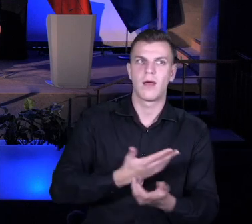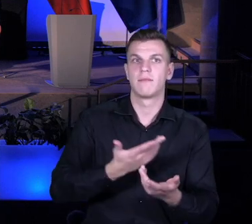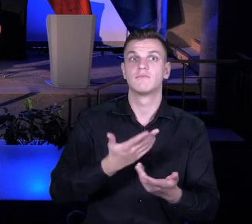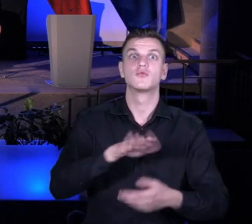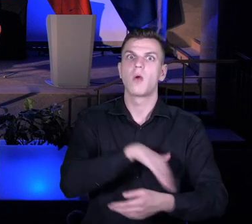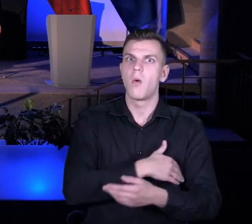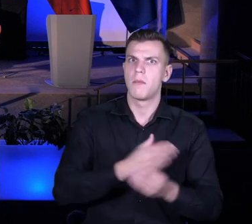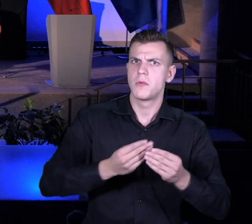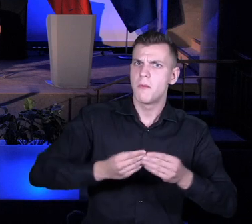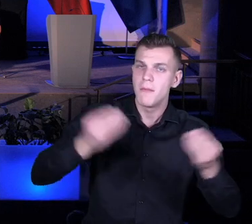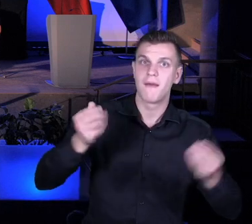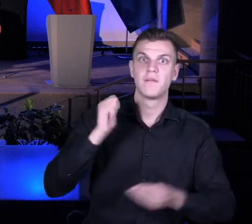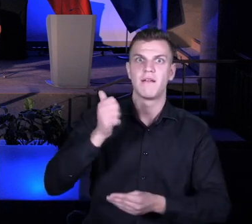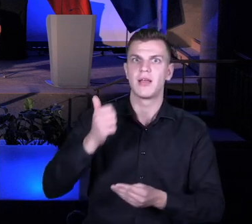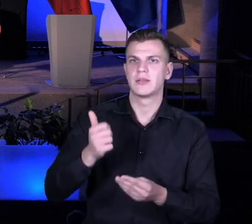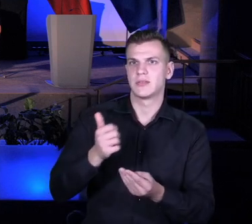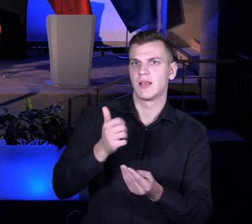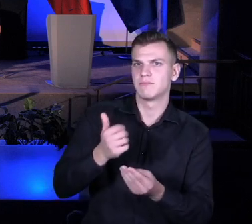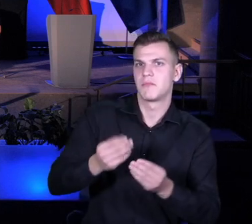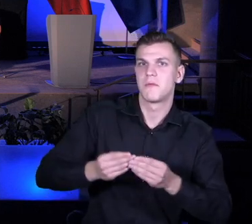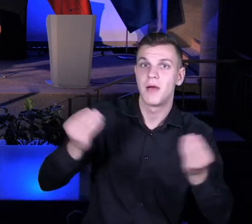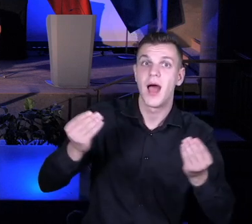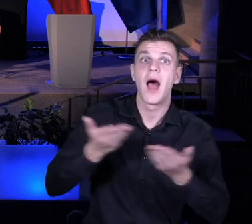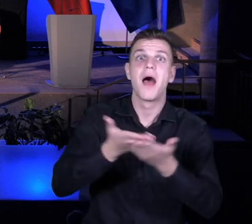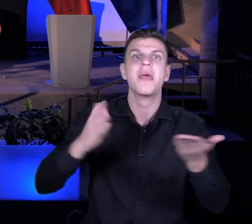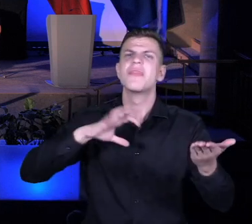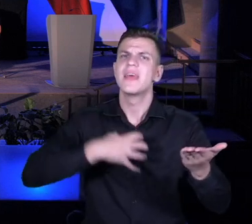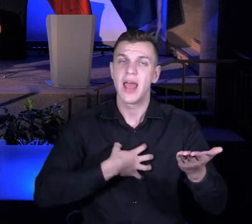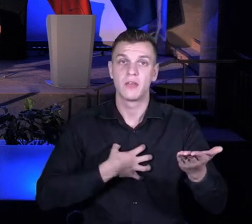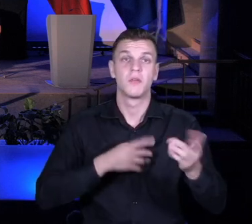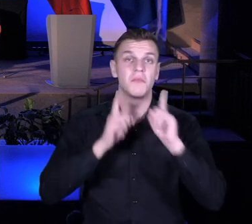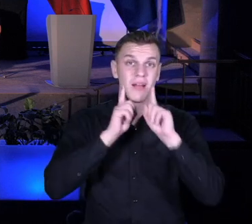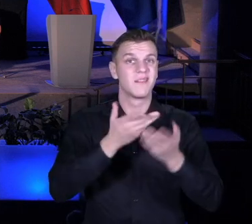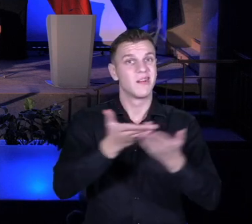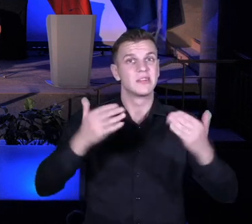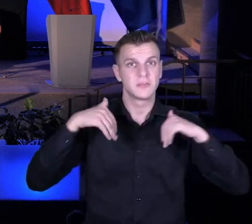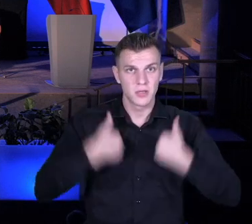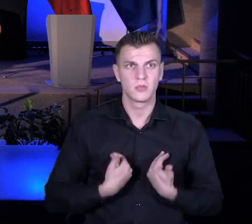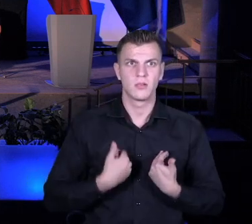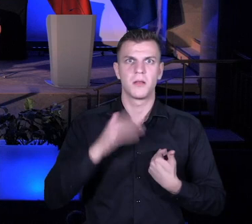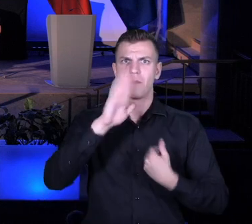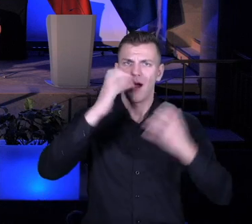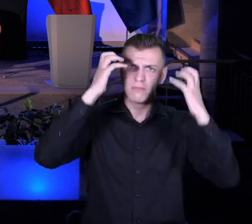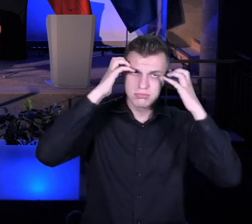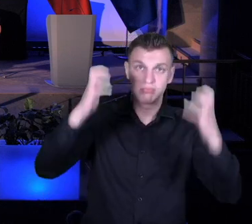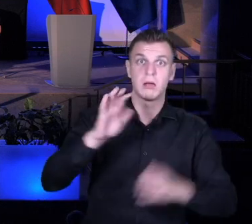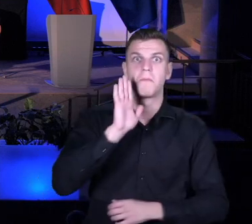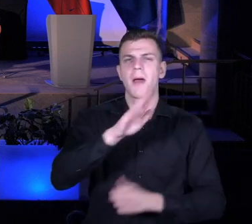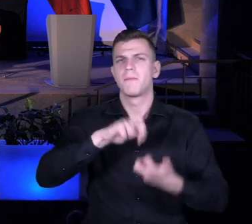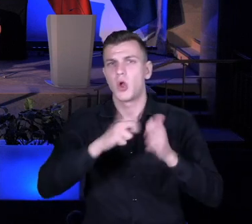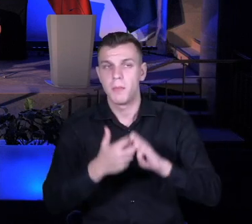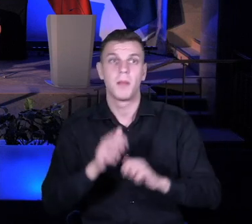rozwijają kompetencje, to są dyrektorzy, którzy pomimo właśnie tego zmęczenia, nadmiaru obowiązków, konfliktów, różnych innych